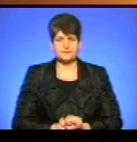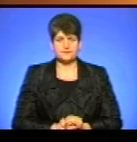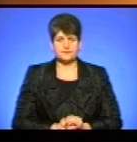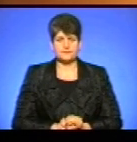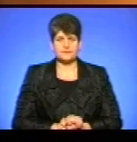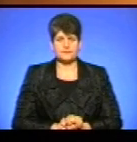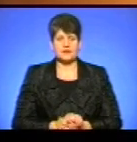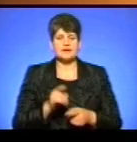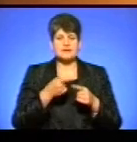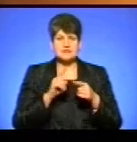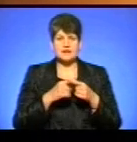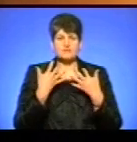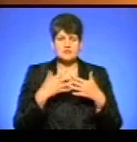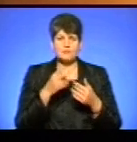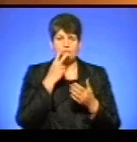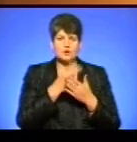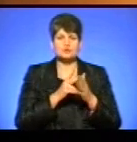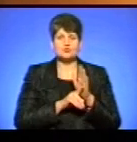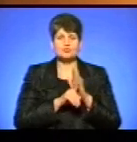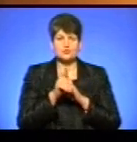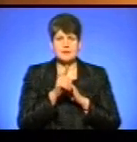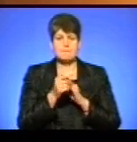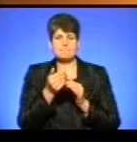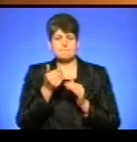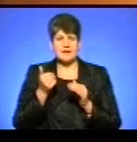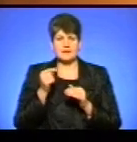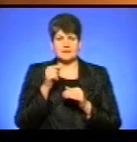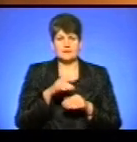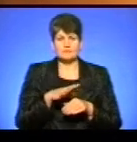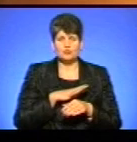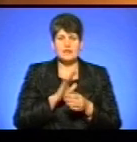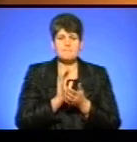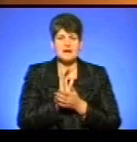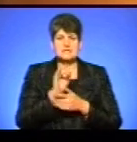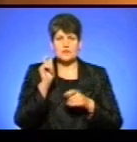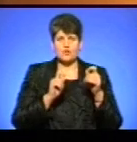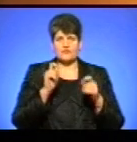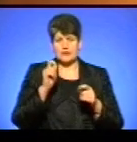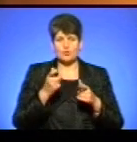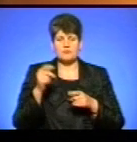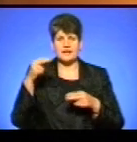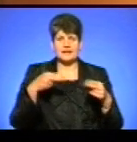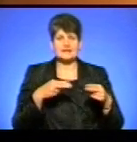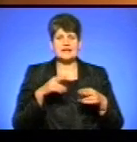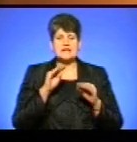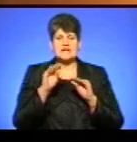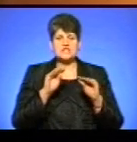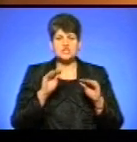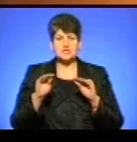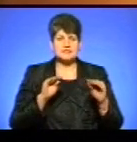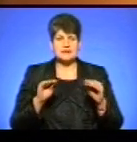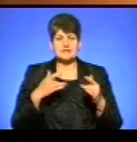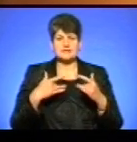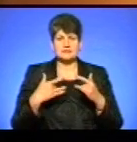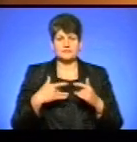Прем'єрний показ вже розпочався. Зазначу, перед ним була прес-конференція, на яку приїхали режисер і сценарист фільму «Дике